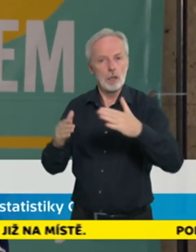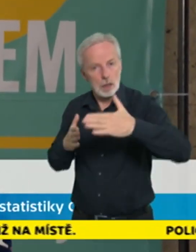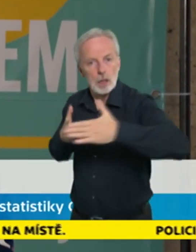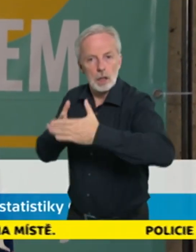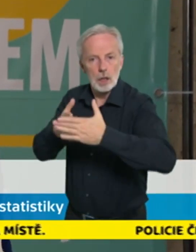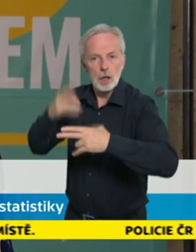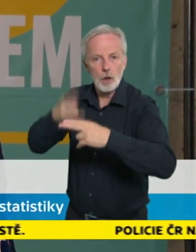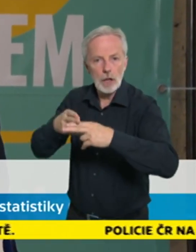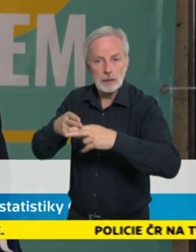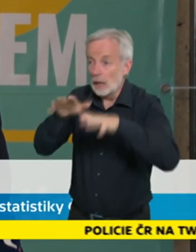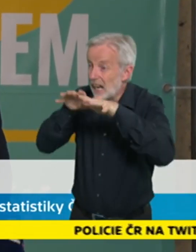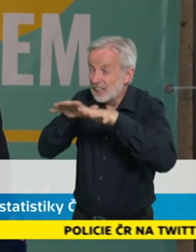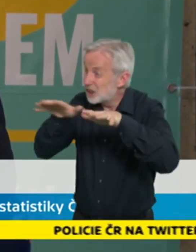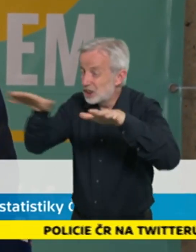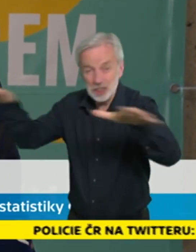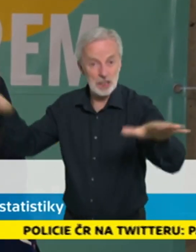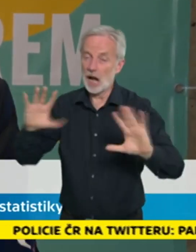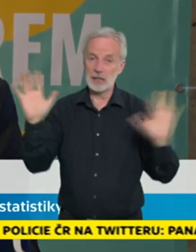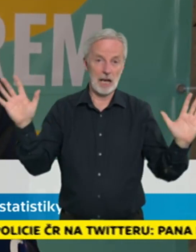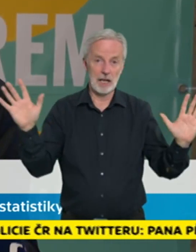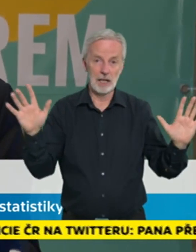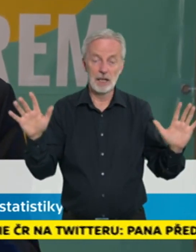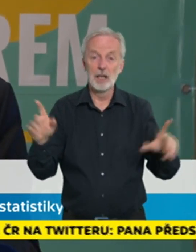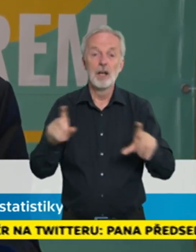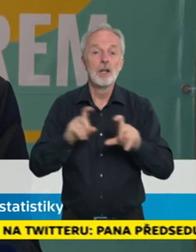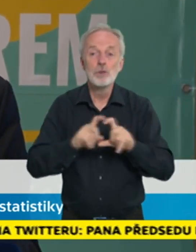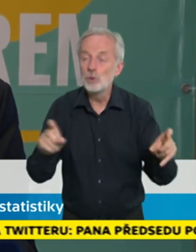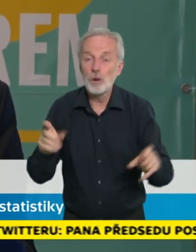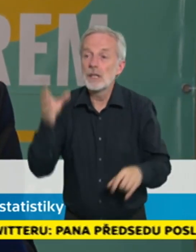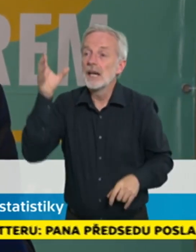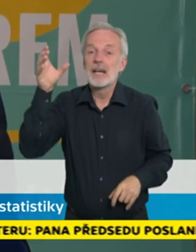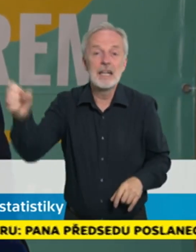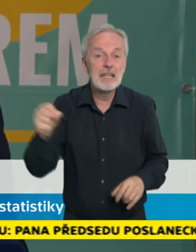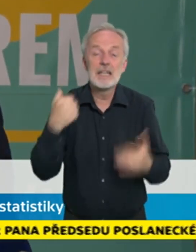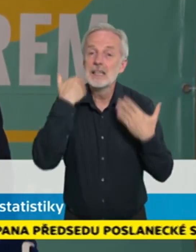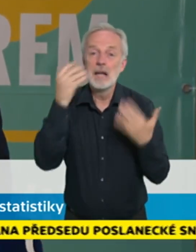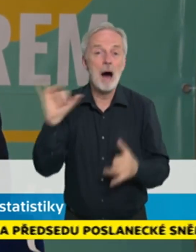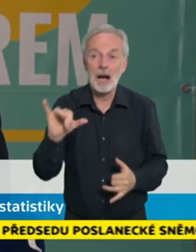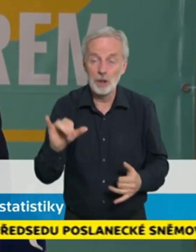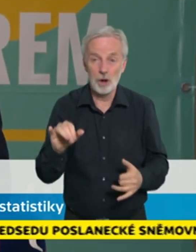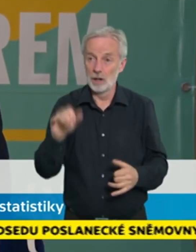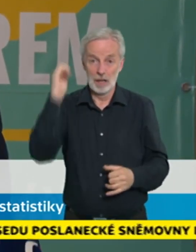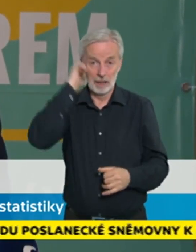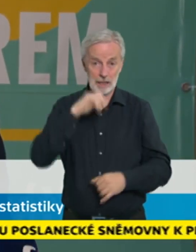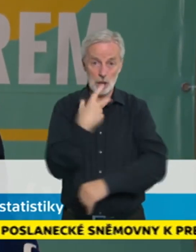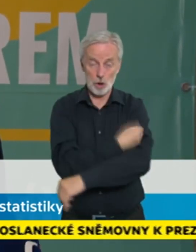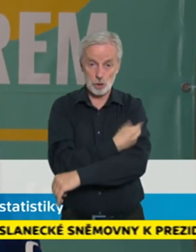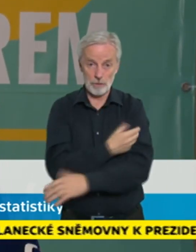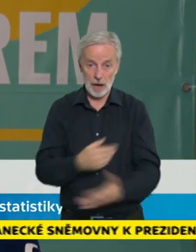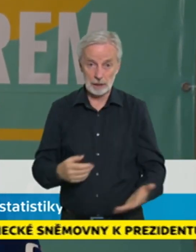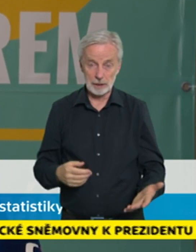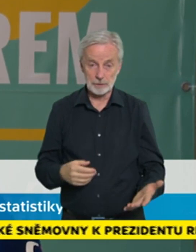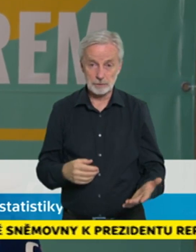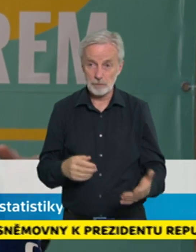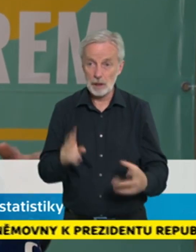šíření se to rozbije o to, že nejsou ty citlivé kontakty, že ubývá těch rizikových kontaktů mezi lidmi, kdy se předává ta